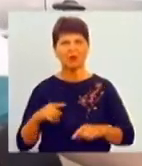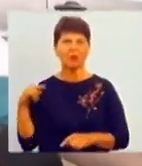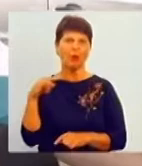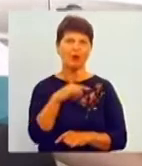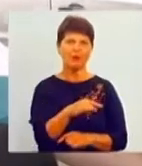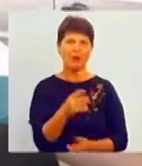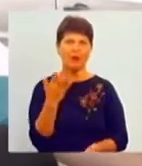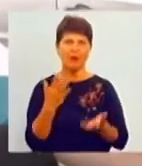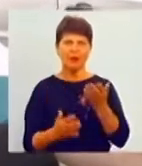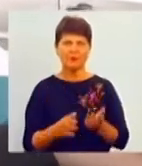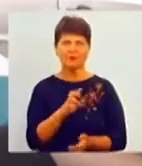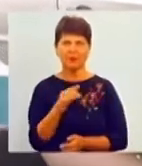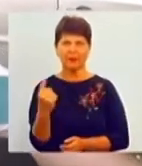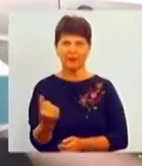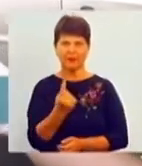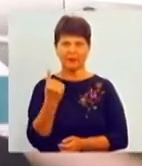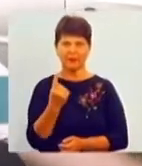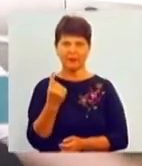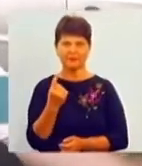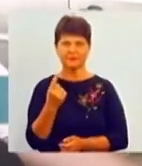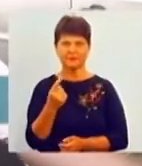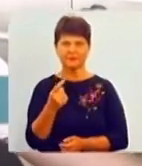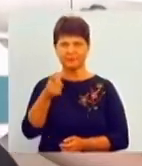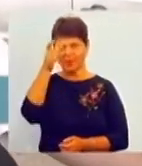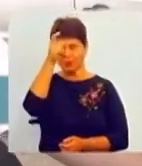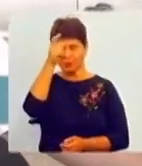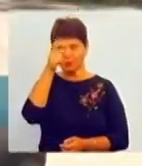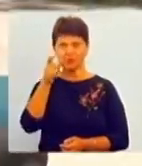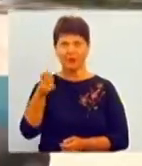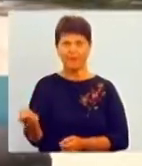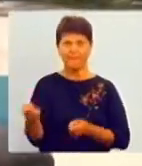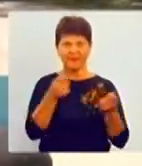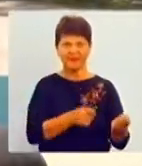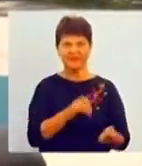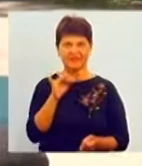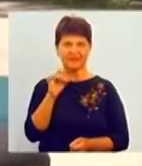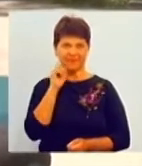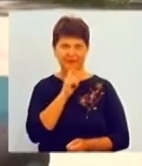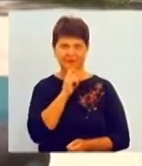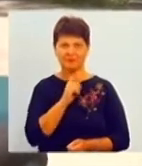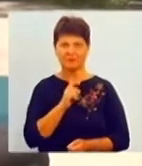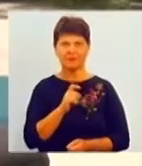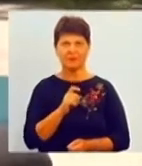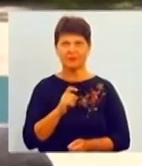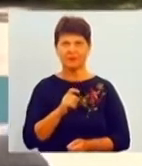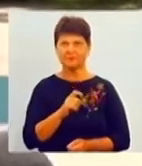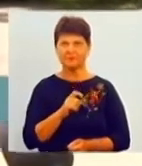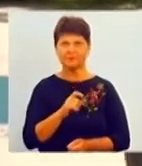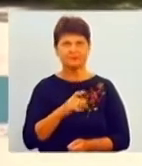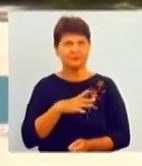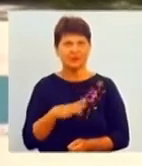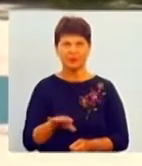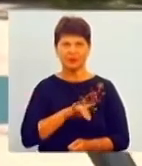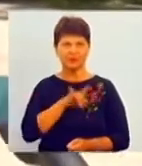якби один раз звідти з Турції, то привезли нас в Вінницю. Не приходиться взагалі з цим стикатися просто.